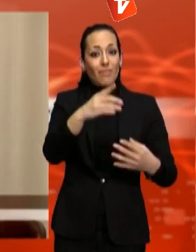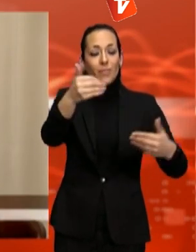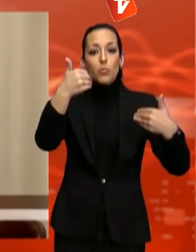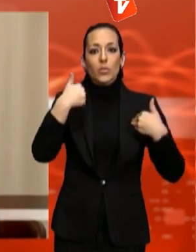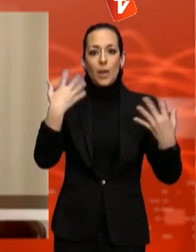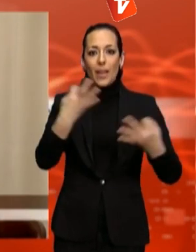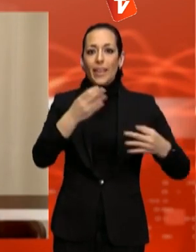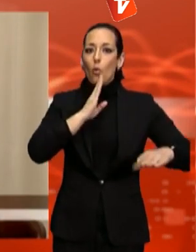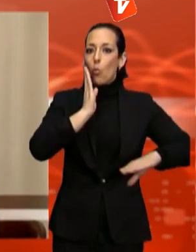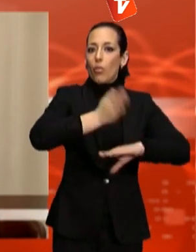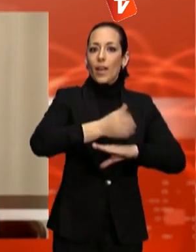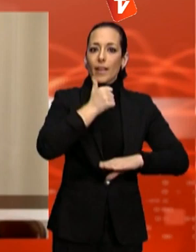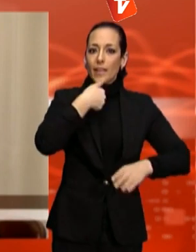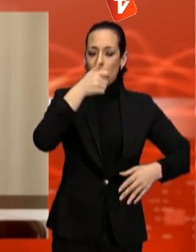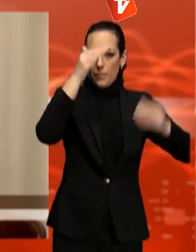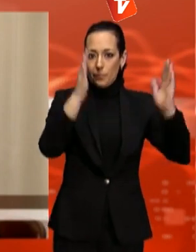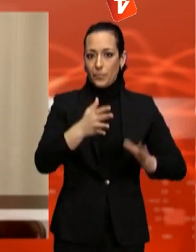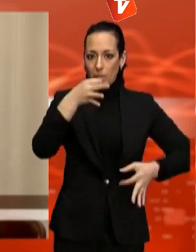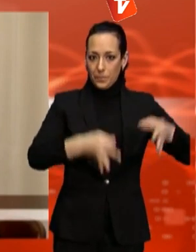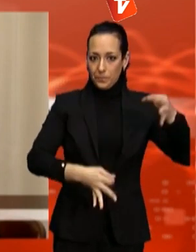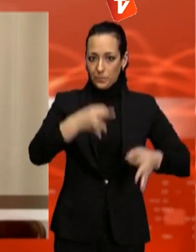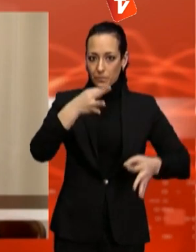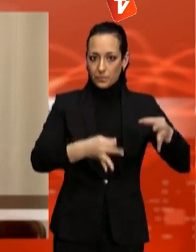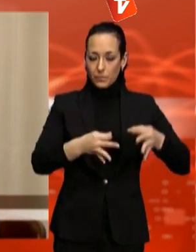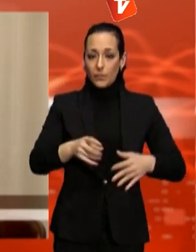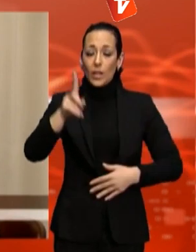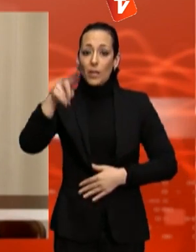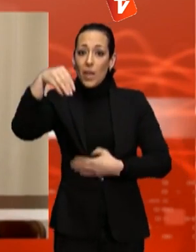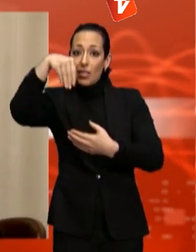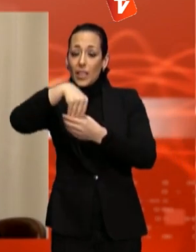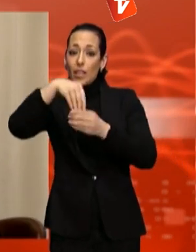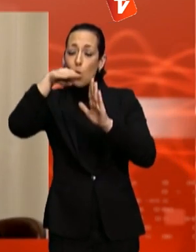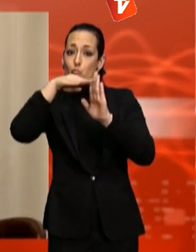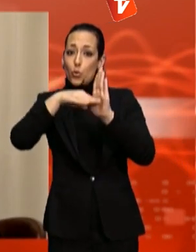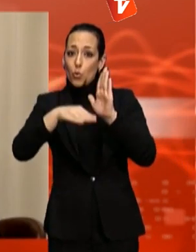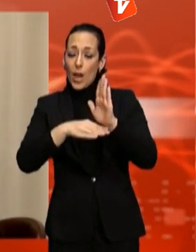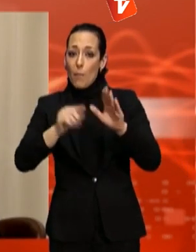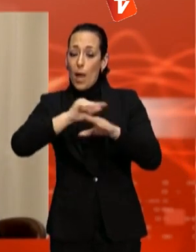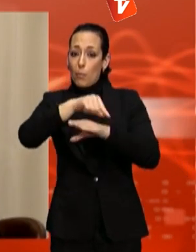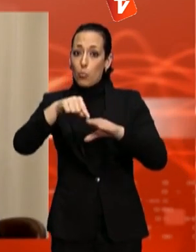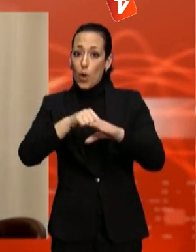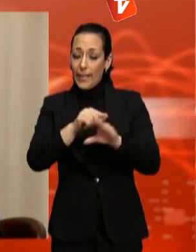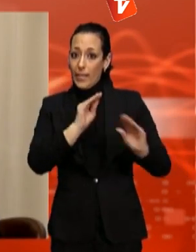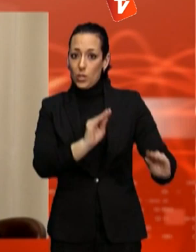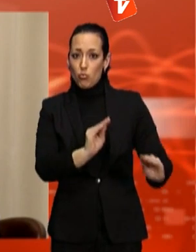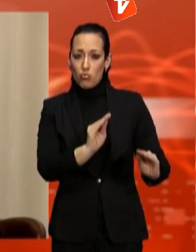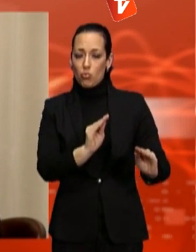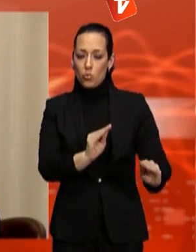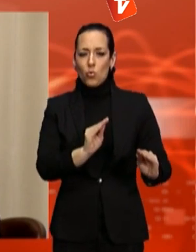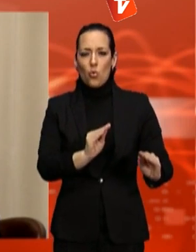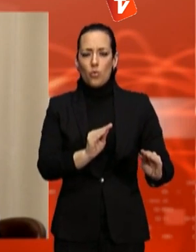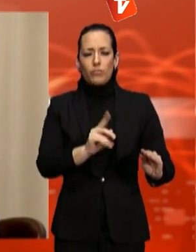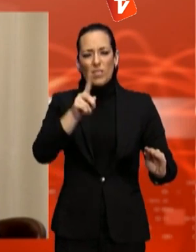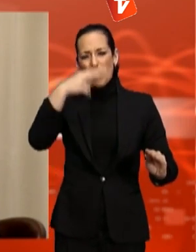coherència amb les línies que parlen de mesures contra la corrupció en el programa del seu partit. Ni per dignitat, ni per respecte a la